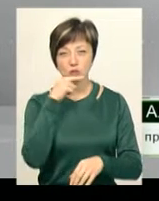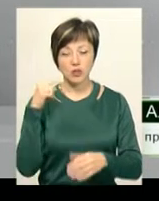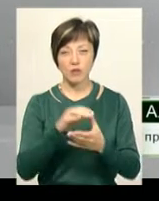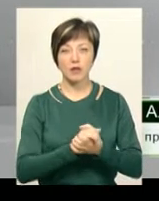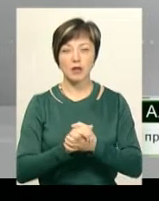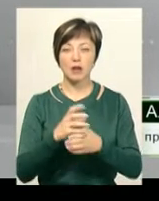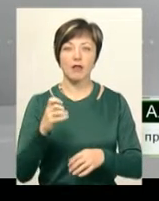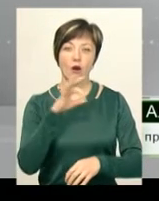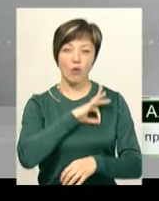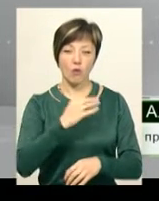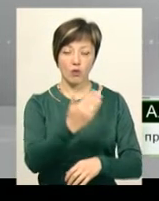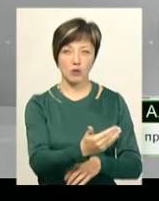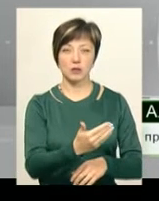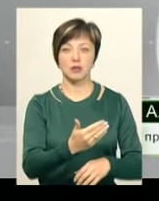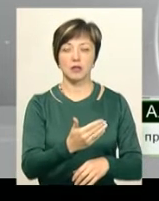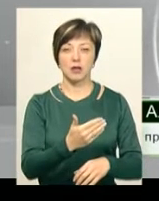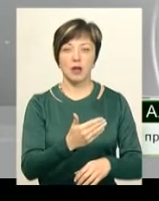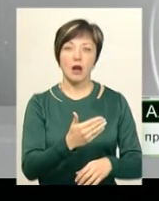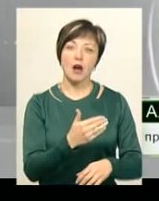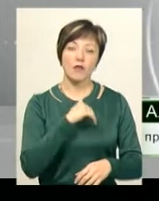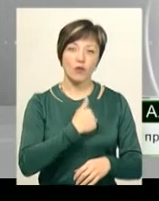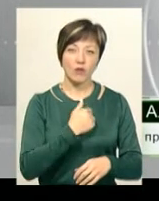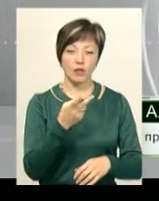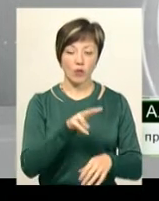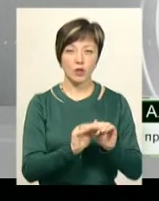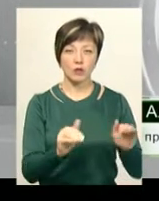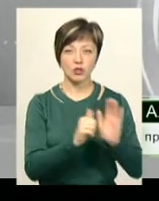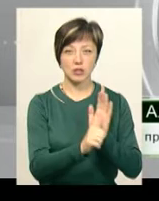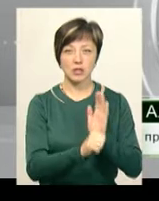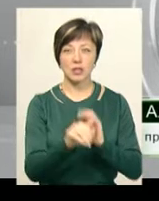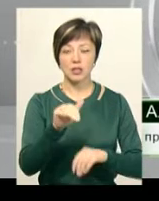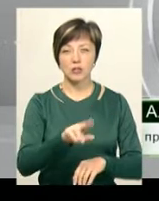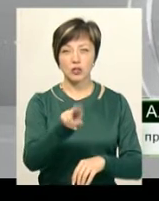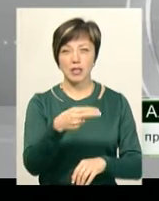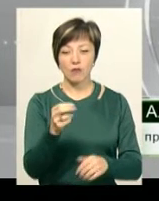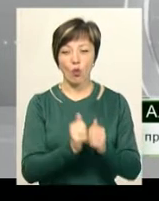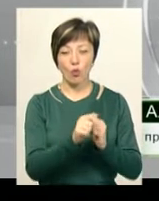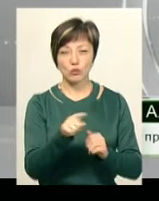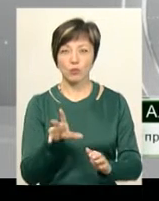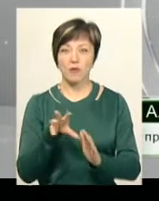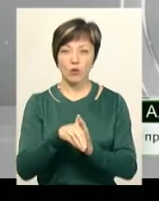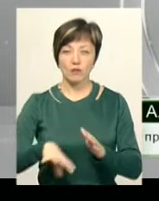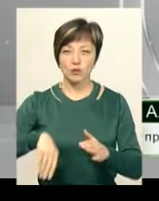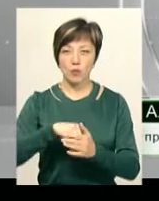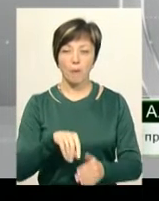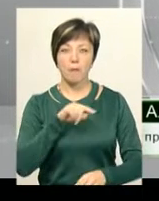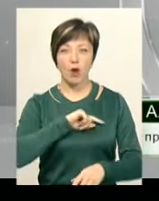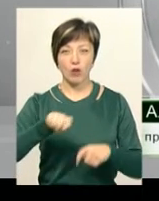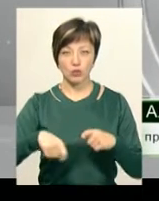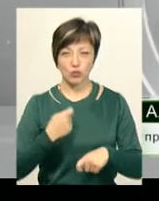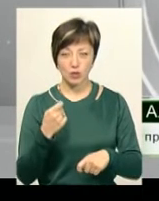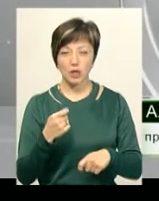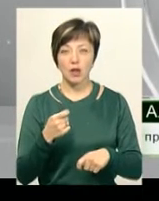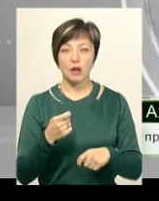Федерації на користь вдови та двох її неповнолітніх дітей по 60 тисяч євро кожному в рахунок відшкодування моральної шкоди.